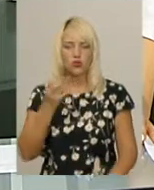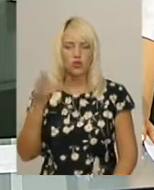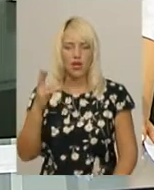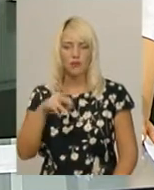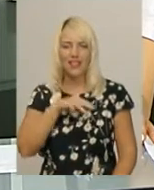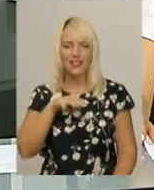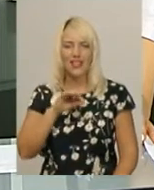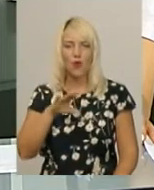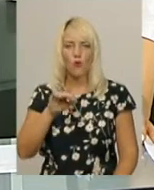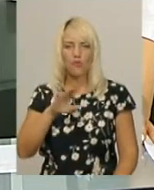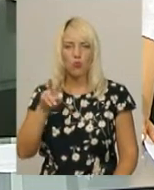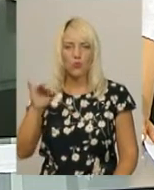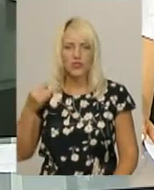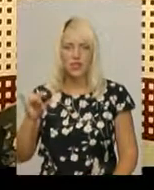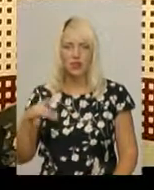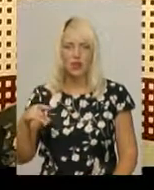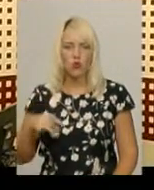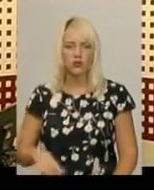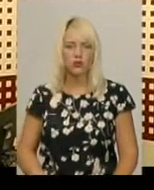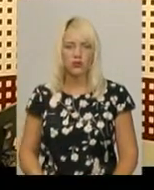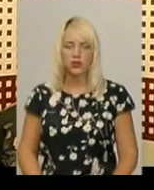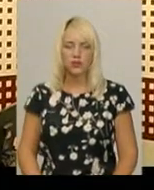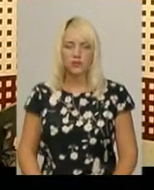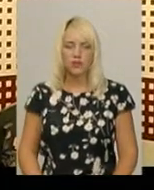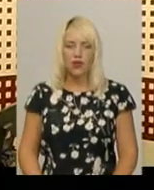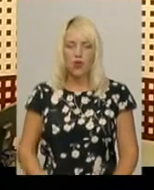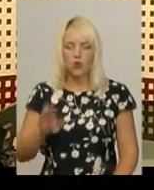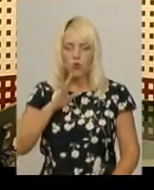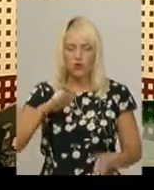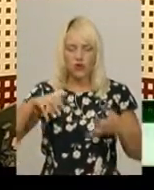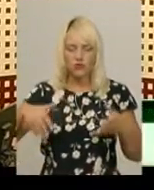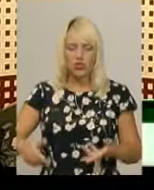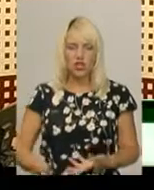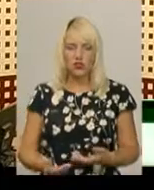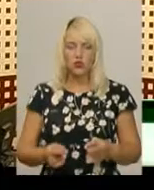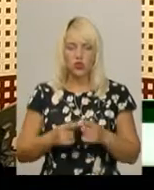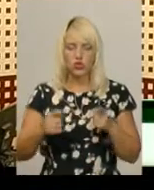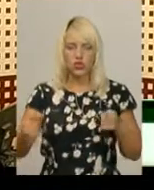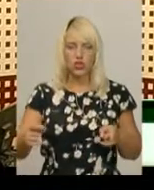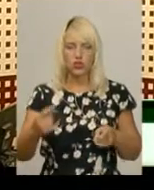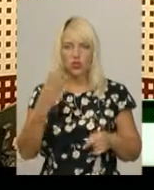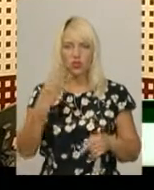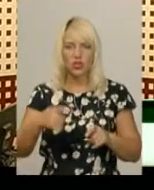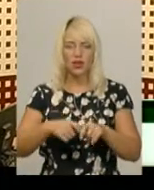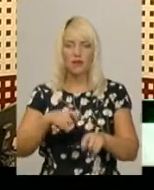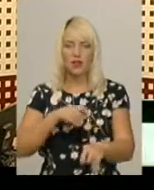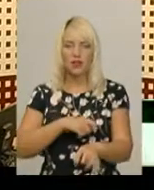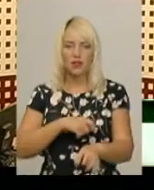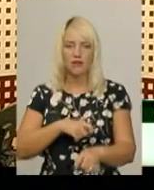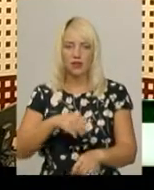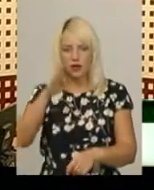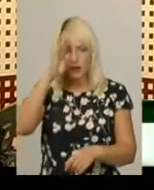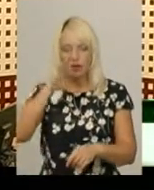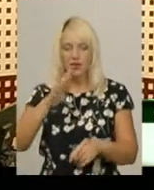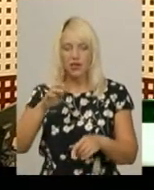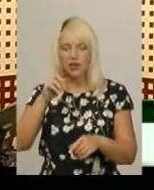Теофіпільському районі. В Рівчаку шириною близько 4 метрів брат